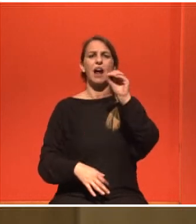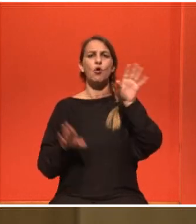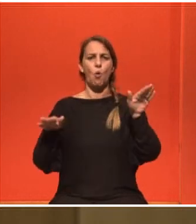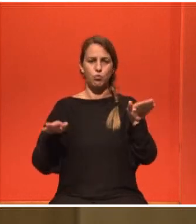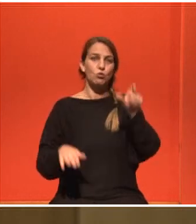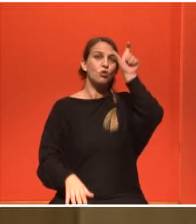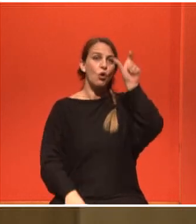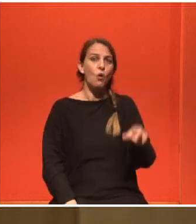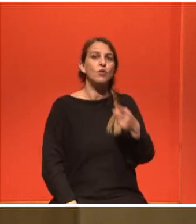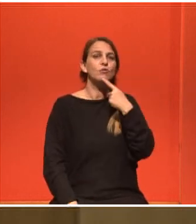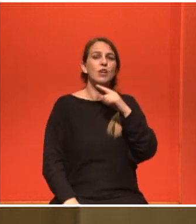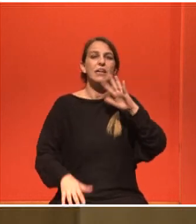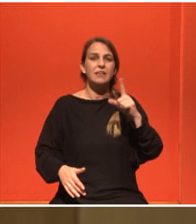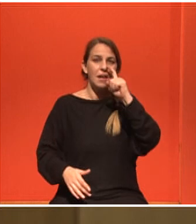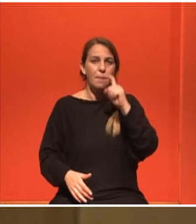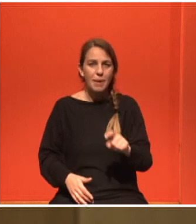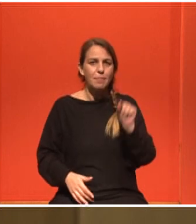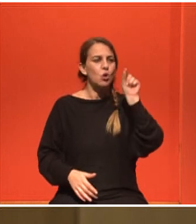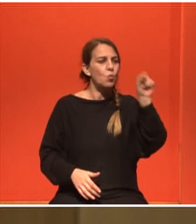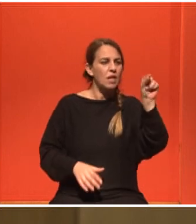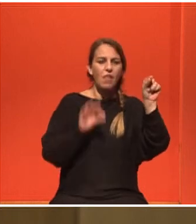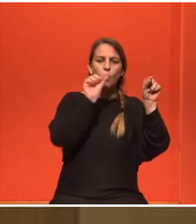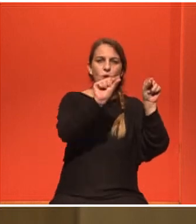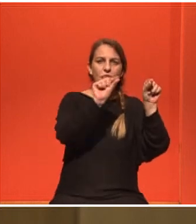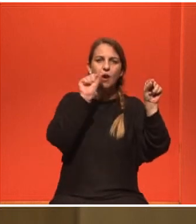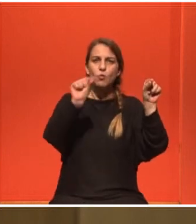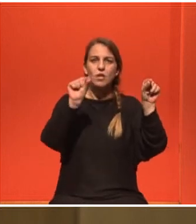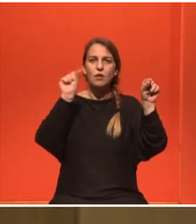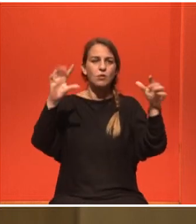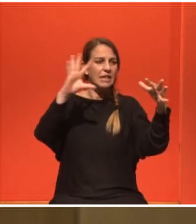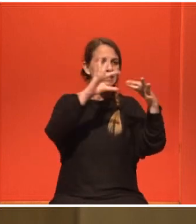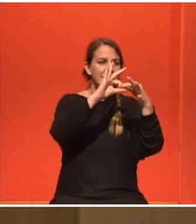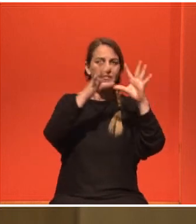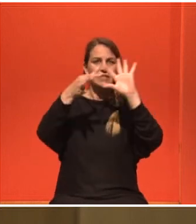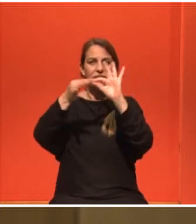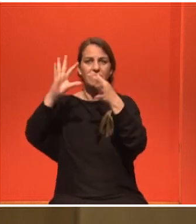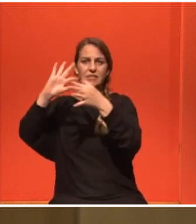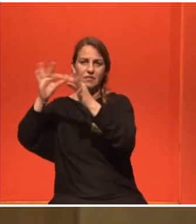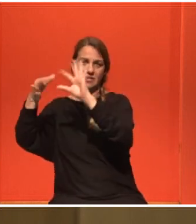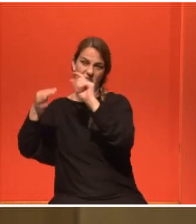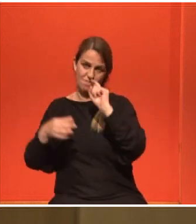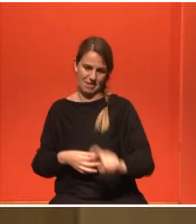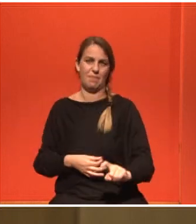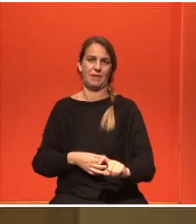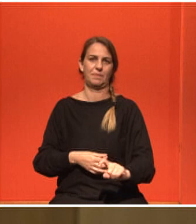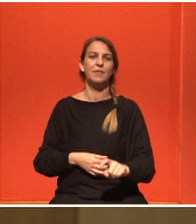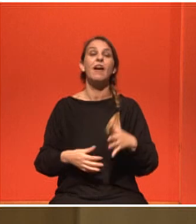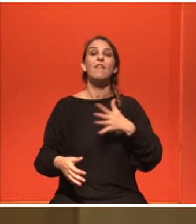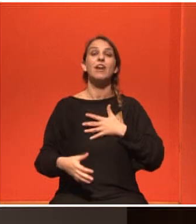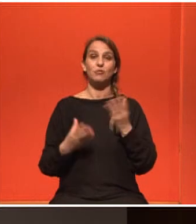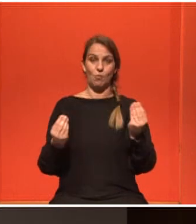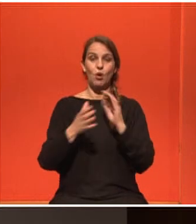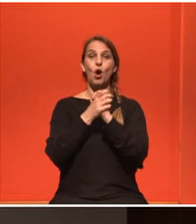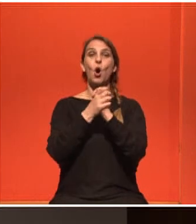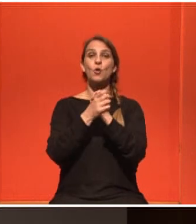λέει connect the dots. Σύνδεσε τις κουκίδες. Σύνδεσε τις κουκίδες και ξεκίνη από χαμηλά. Ευχαριστούμε πολύ. Χρόνια πολλά.